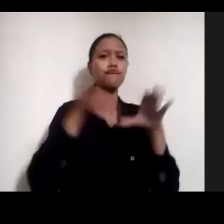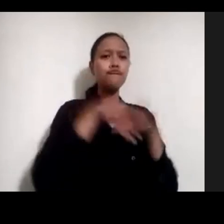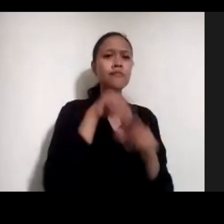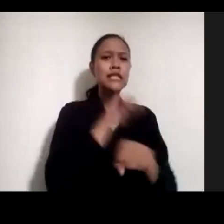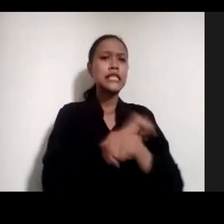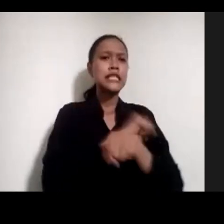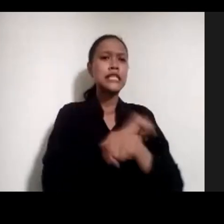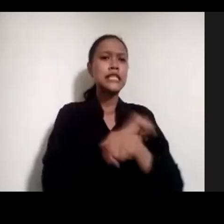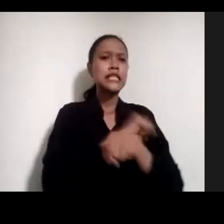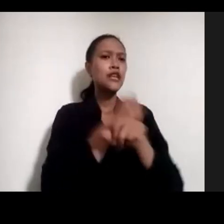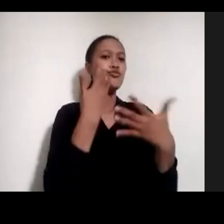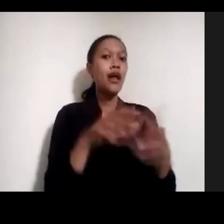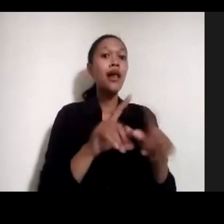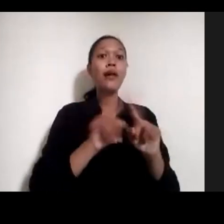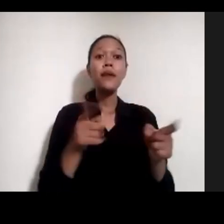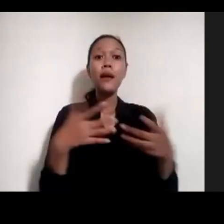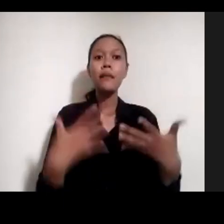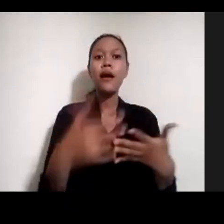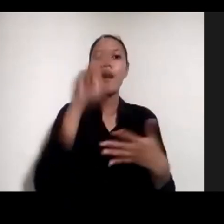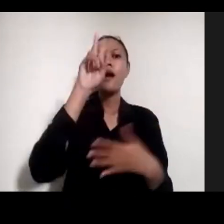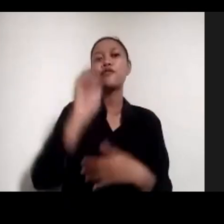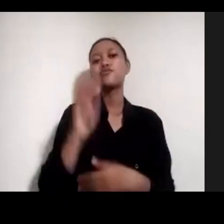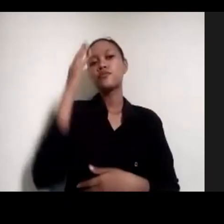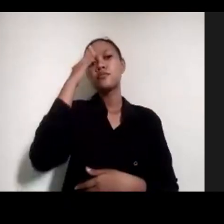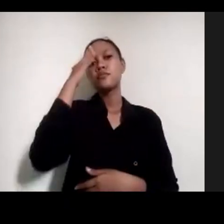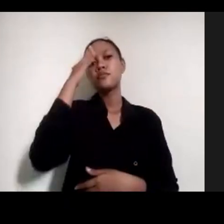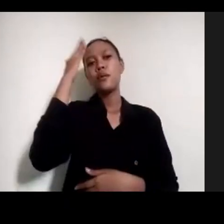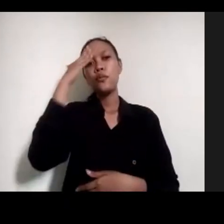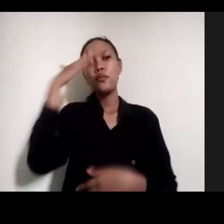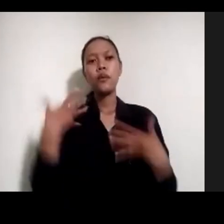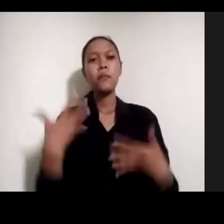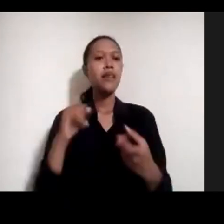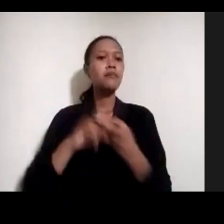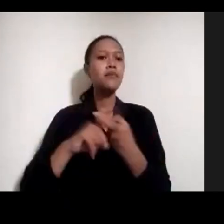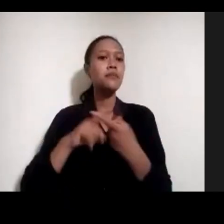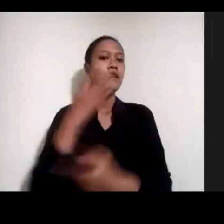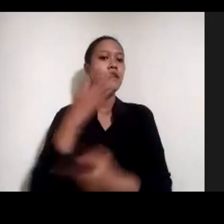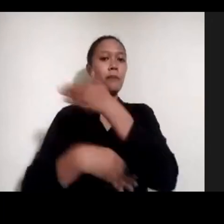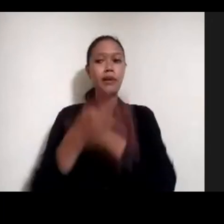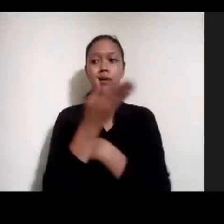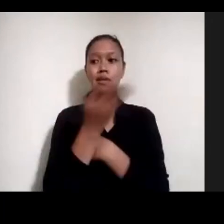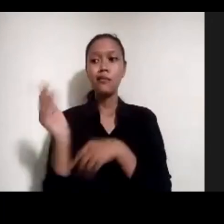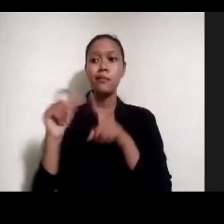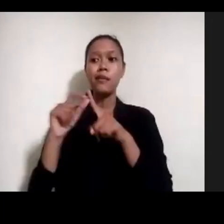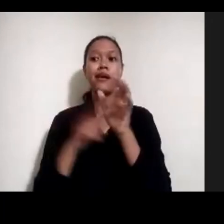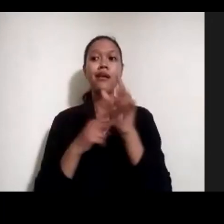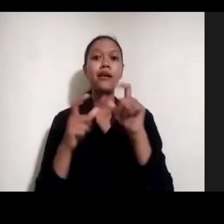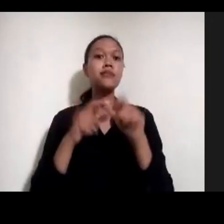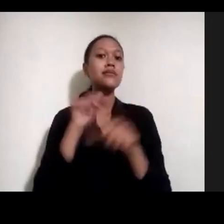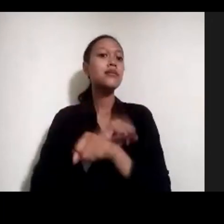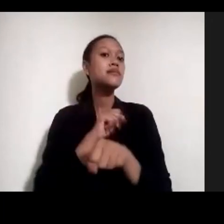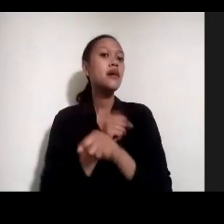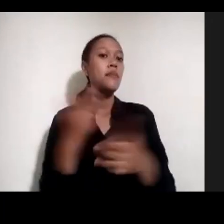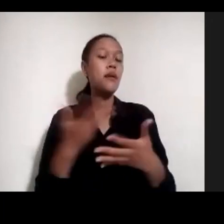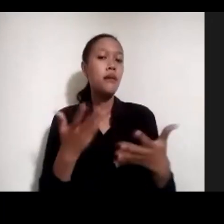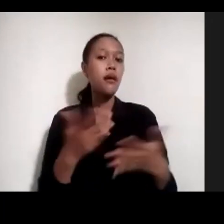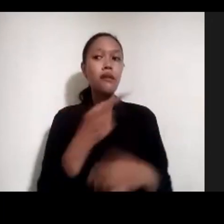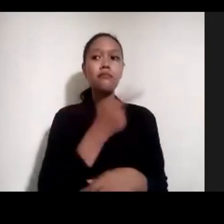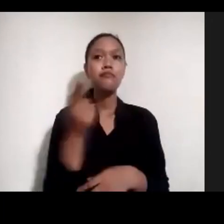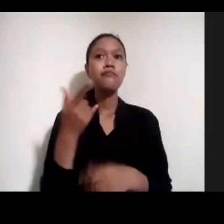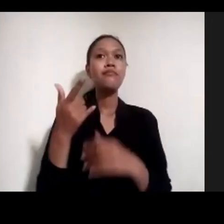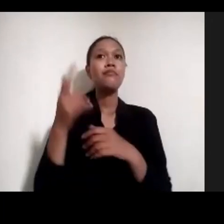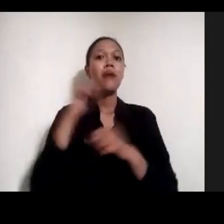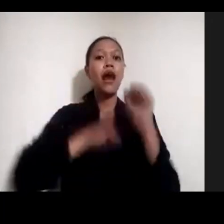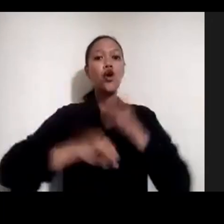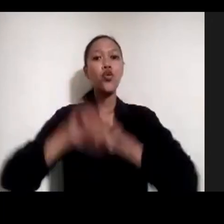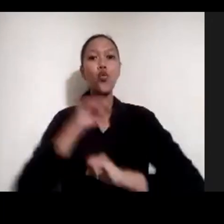Tapi kita harus tahu juga, bagaimana teman-teman defable itu bekerja di sana. Apakah mereka mendapatkan perlakuan yang